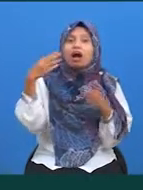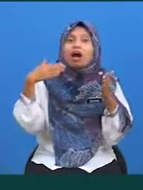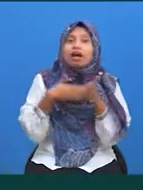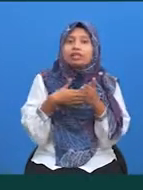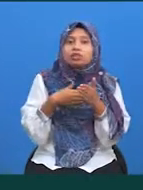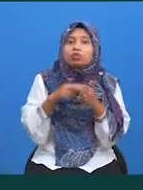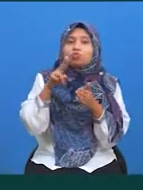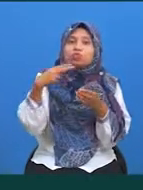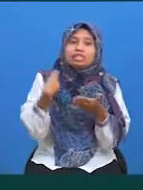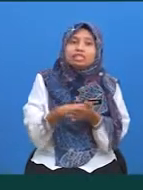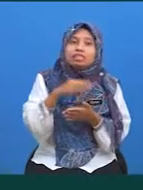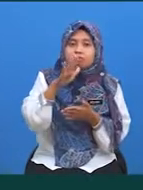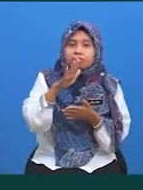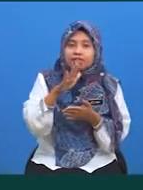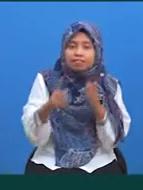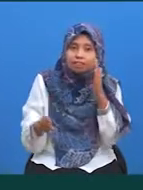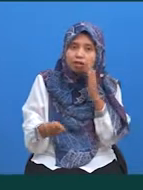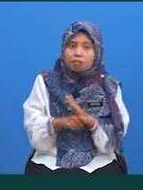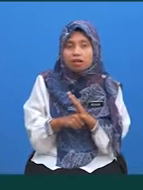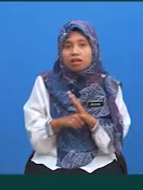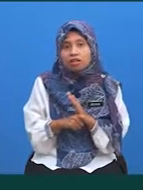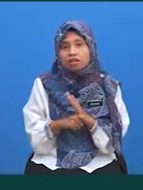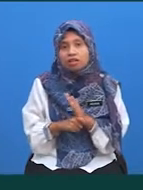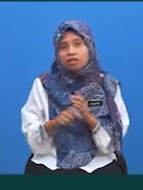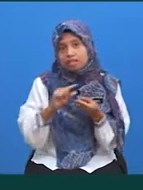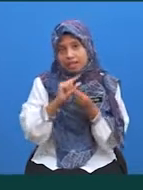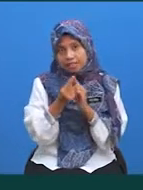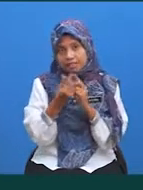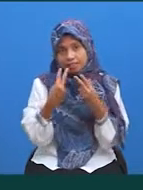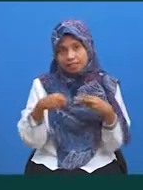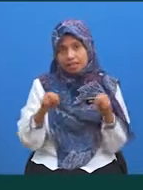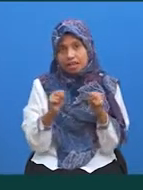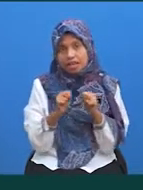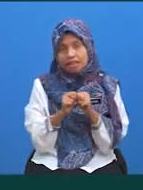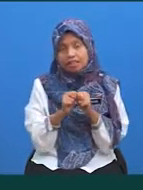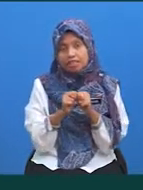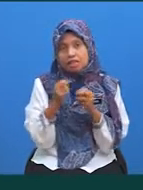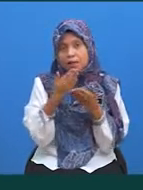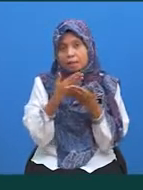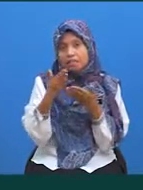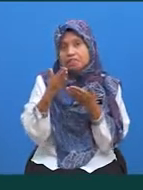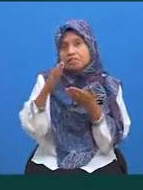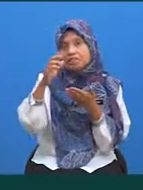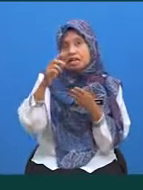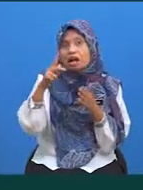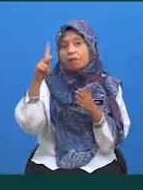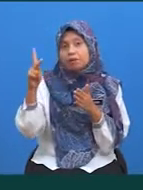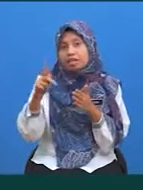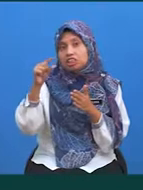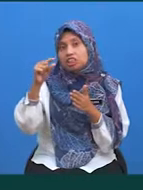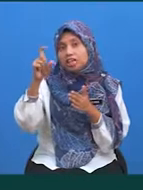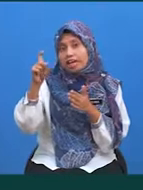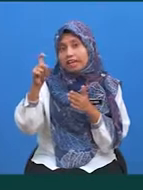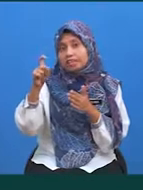hingga 5 Tambah, kita ganti nilai bagi kameran GX terhadap X